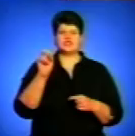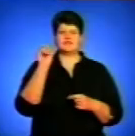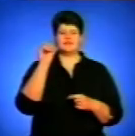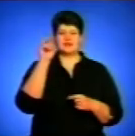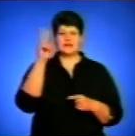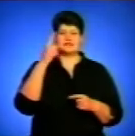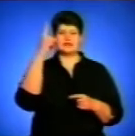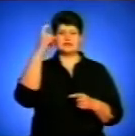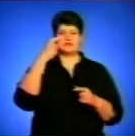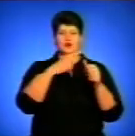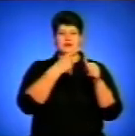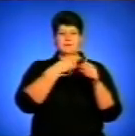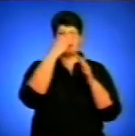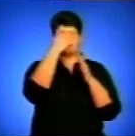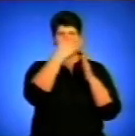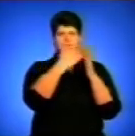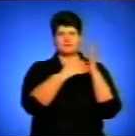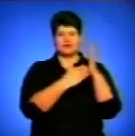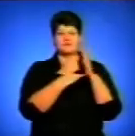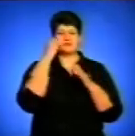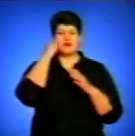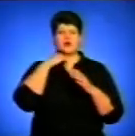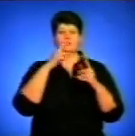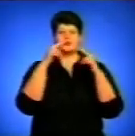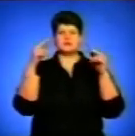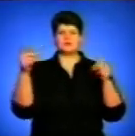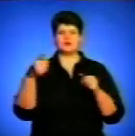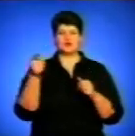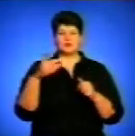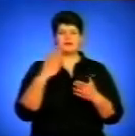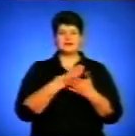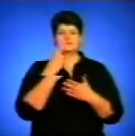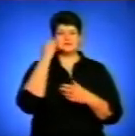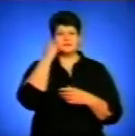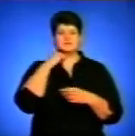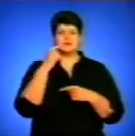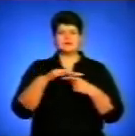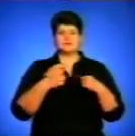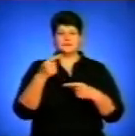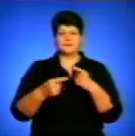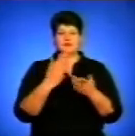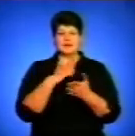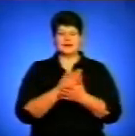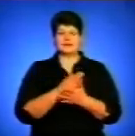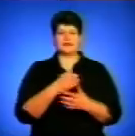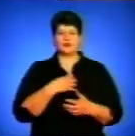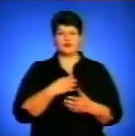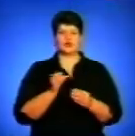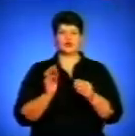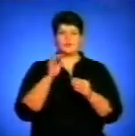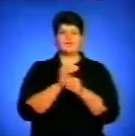викарбовані на стендах у старому замку Тернополя, де традиційно відбувається нагородження, цього року додалося ще 14.